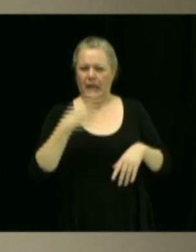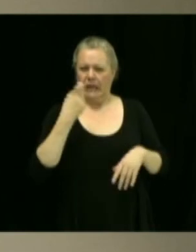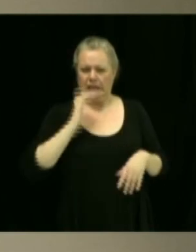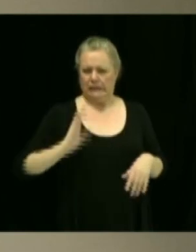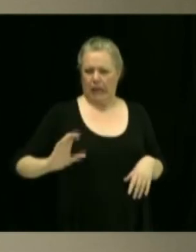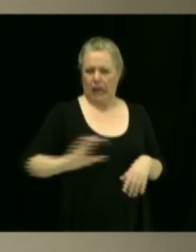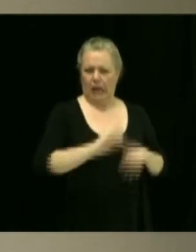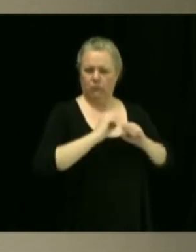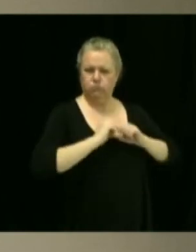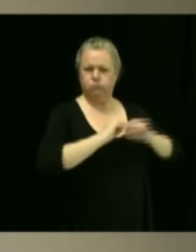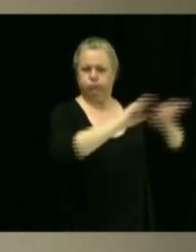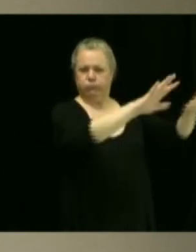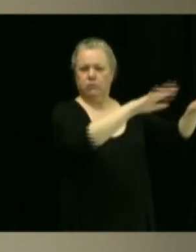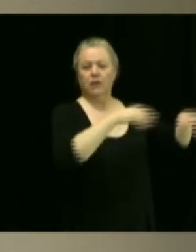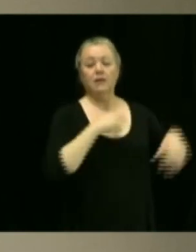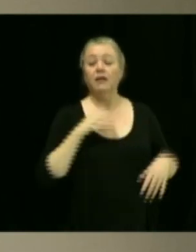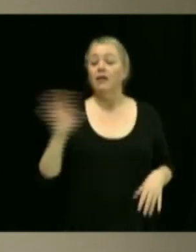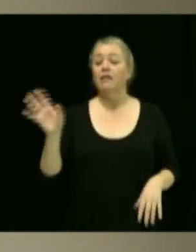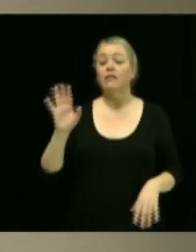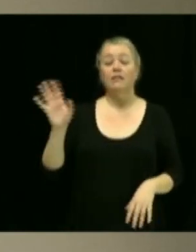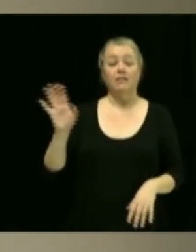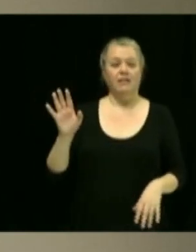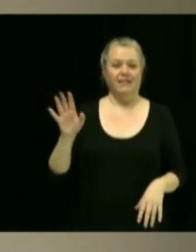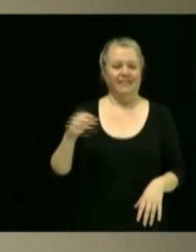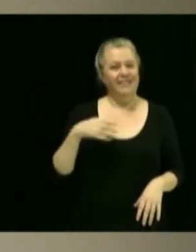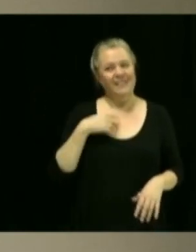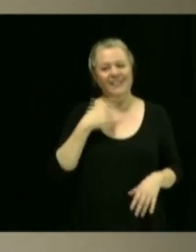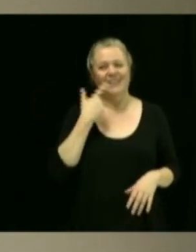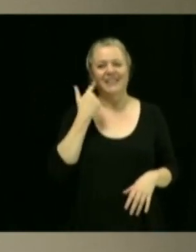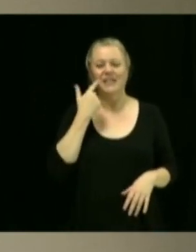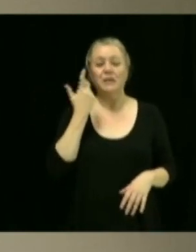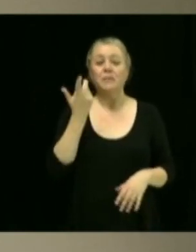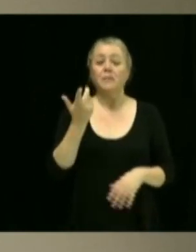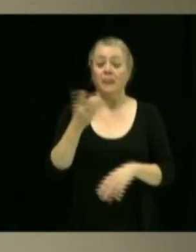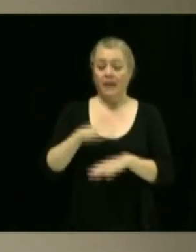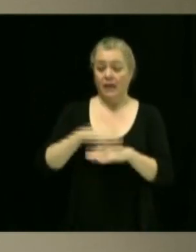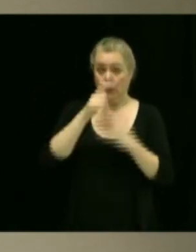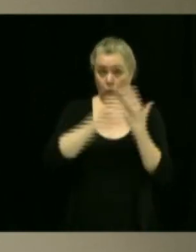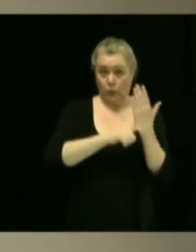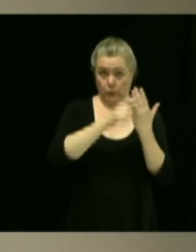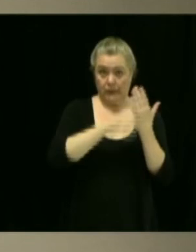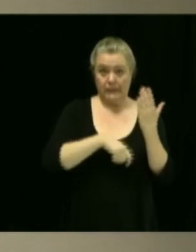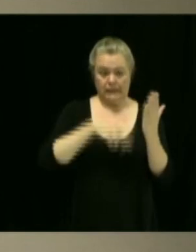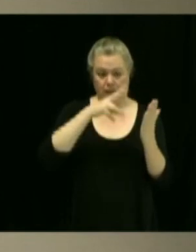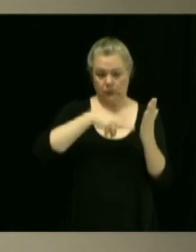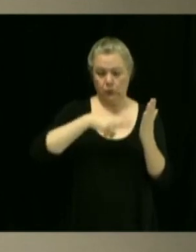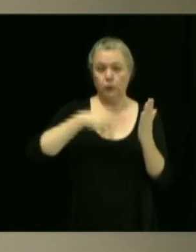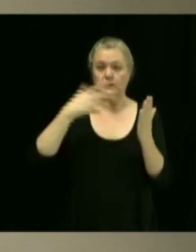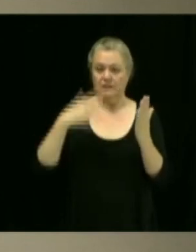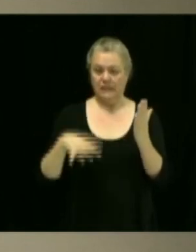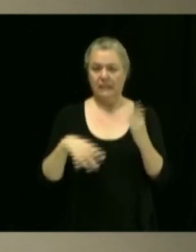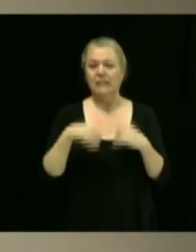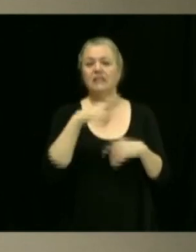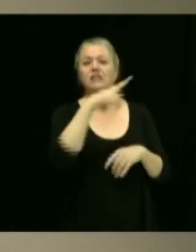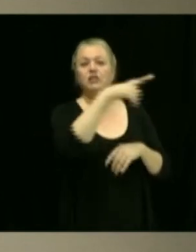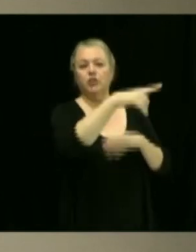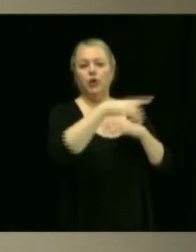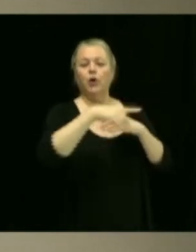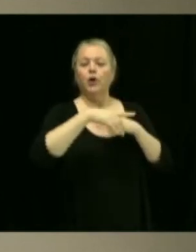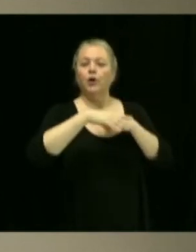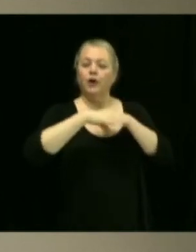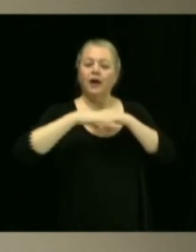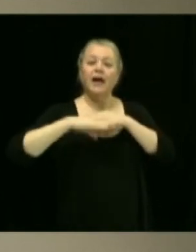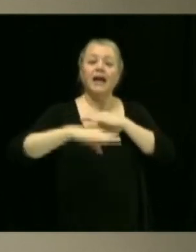Non. Par rapport aux travaux qui ont été effectués, j'ai pris connaissance du dossier. Puis on me confirme que c'était de l'asphalte recyclé qui a été